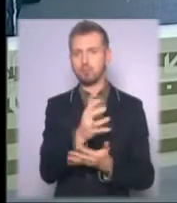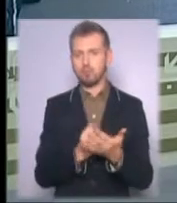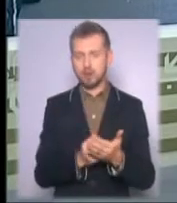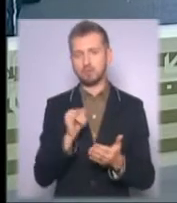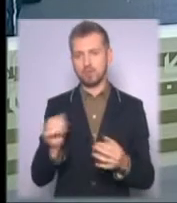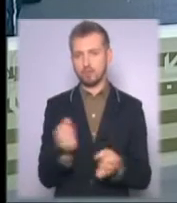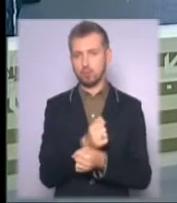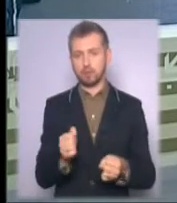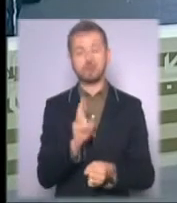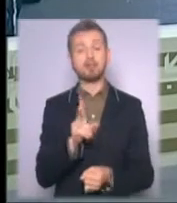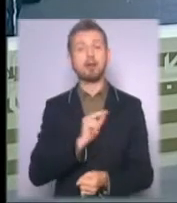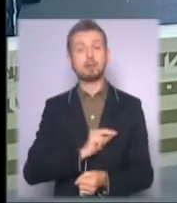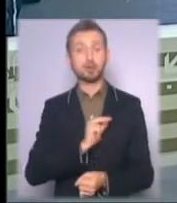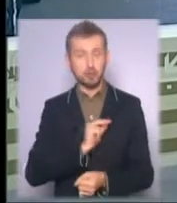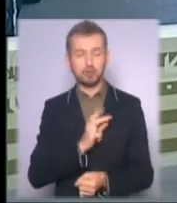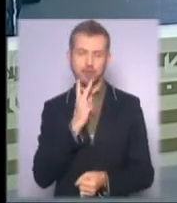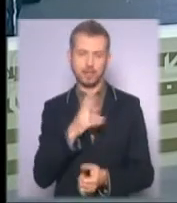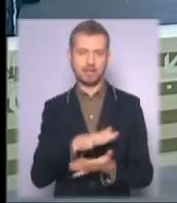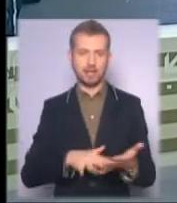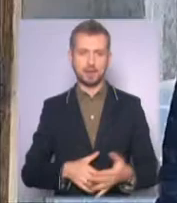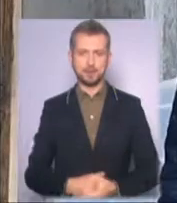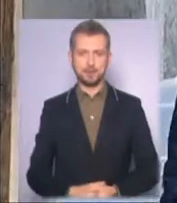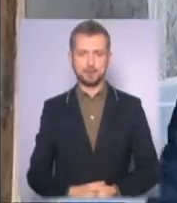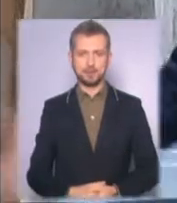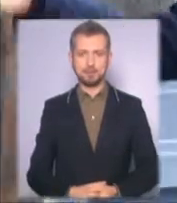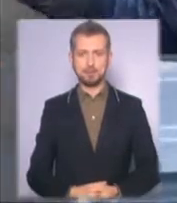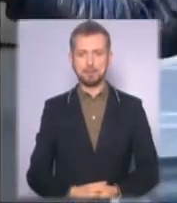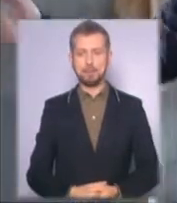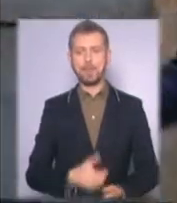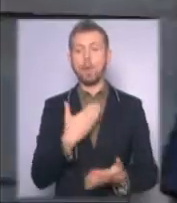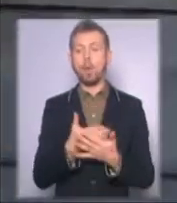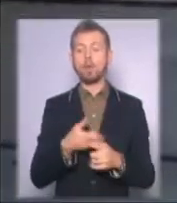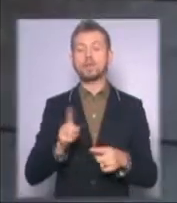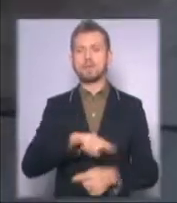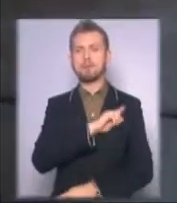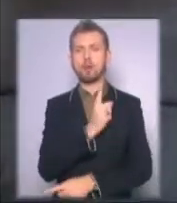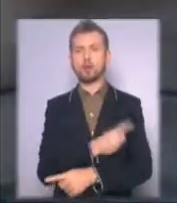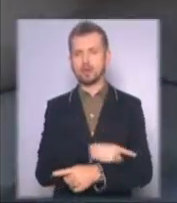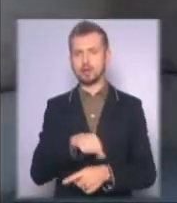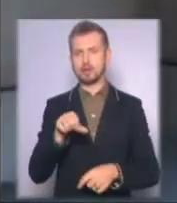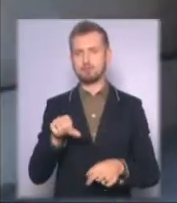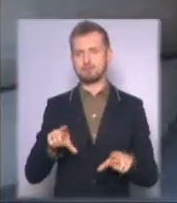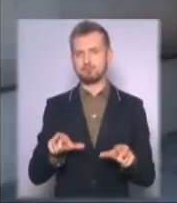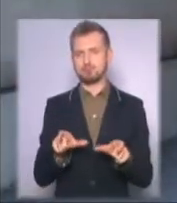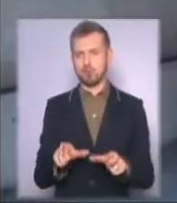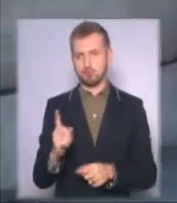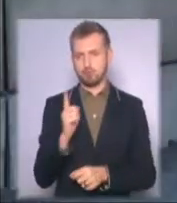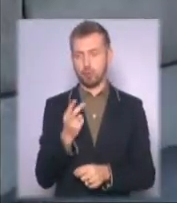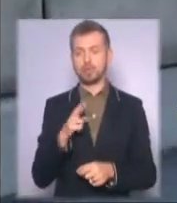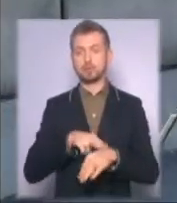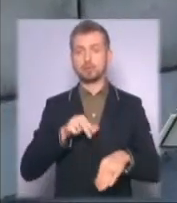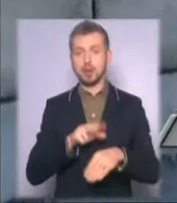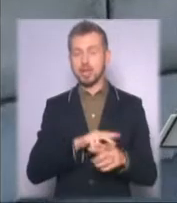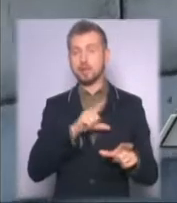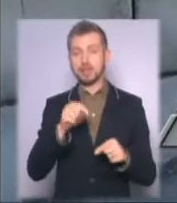Як працюють блокпости – в наступному сюжеті. Ось це посилений блокпост для правоохоронців на виїзді з Києва